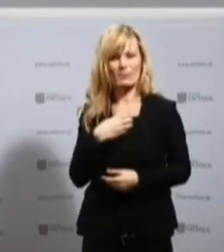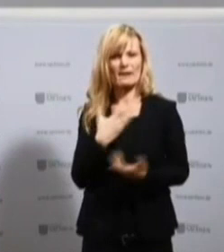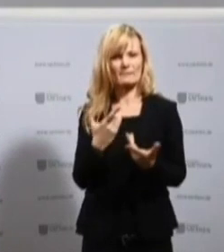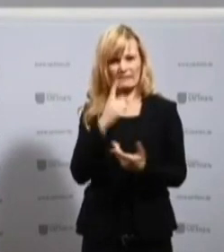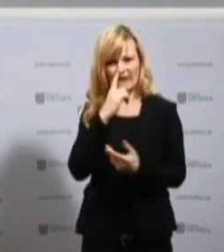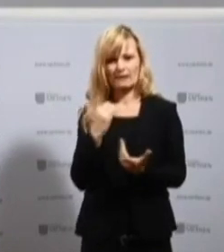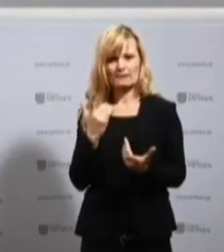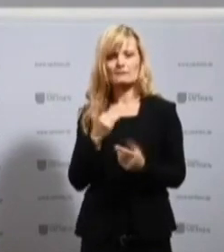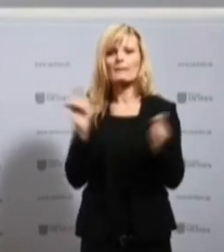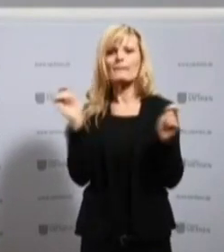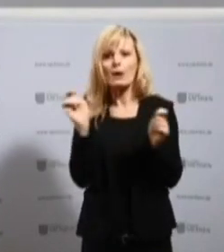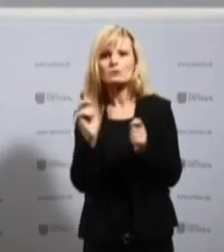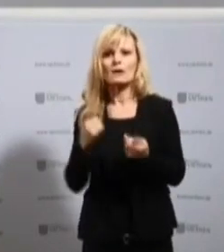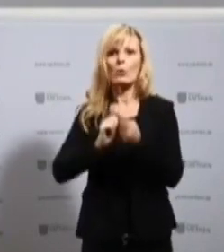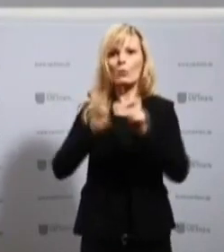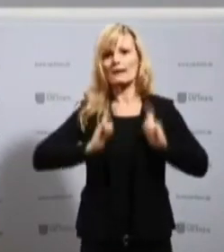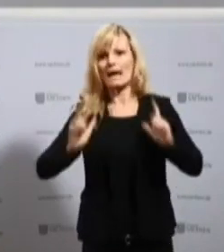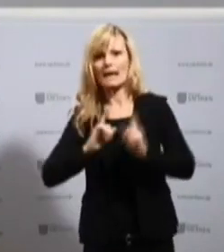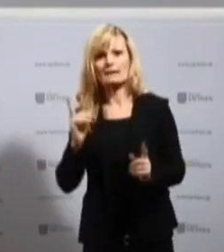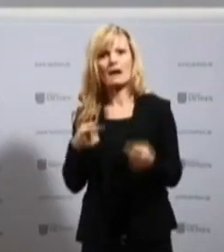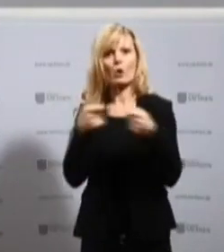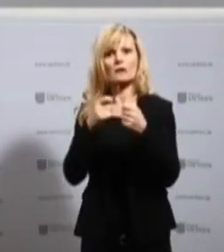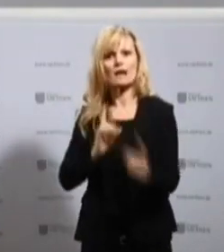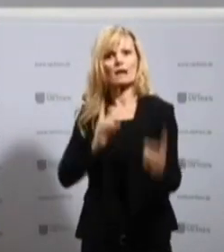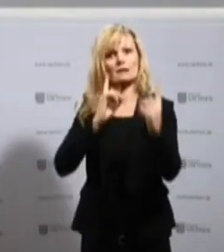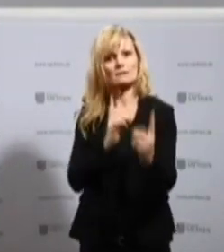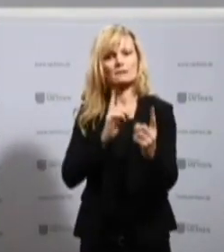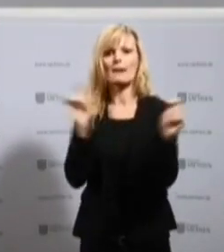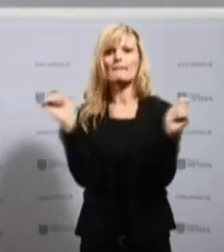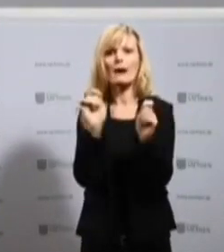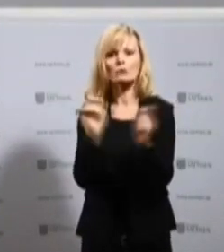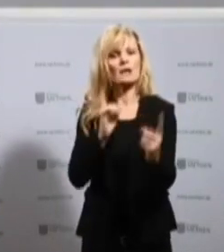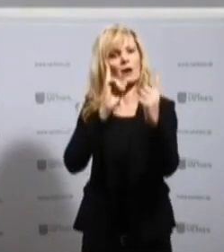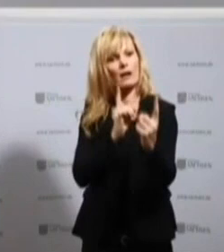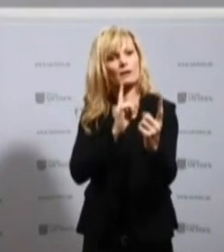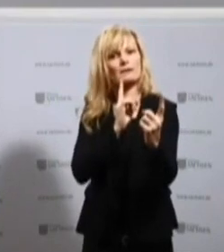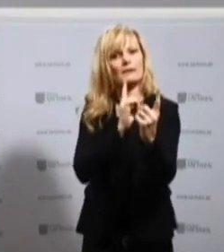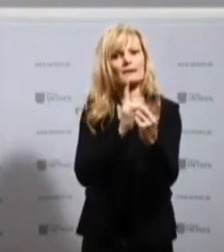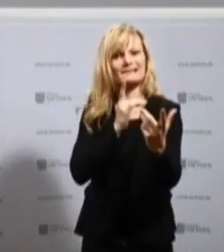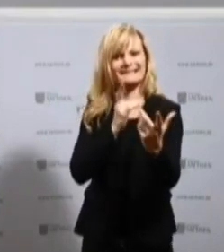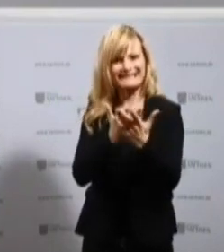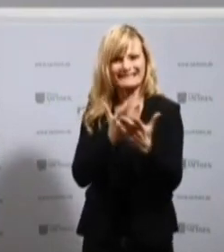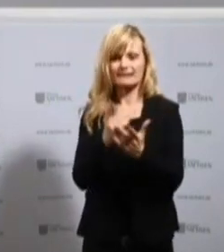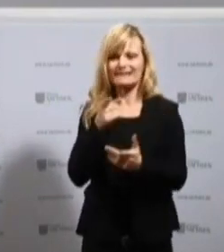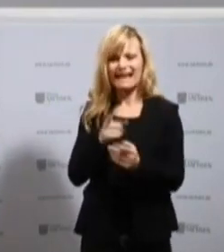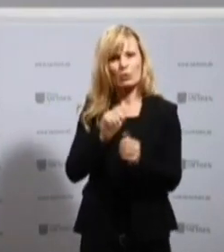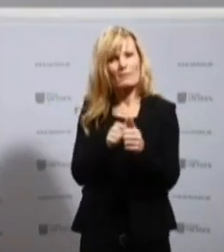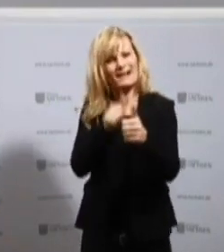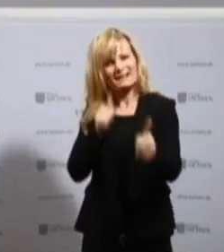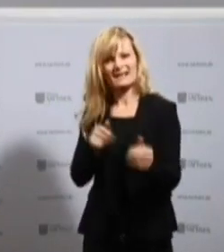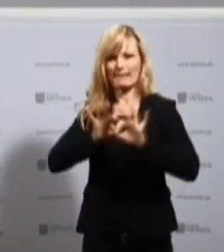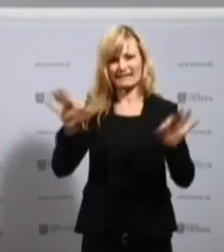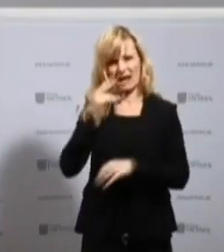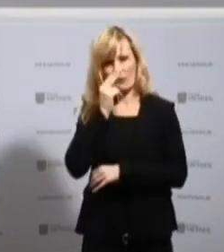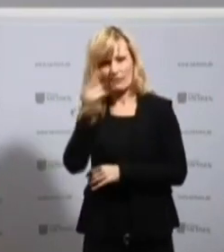Da wollen wir gemeinsam auch noch einmal deutlich sagen, besser aufpassen, genau hinschauen. Das